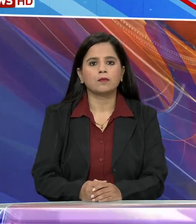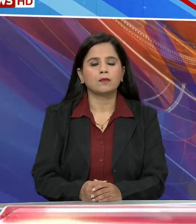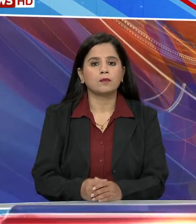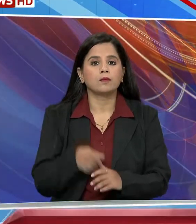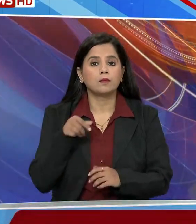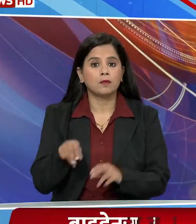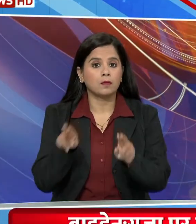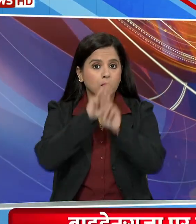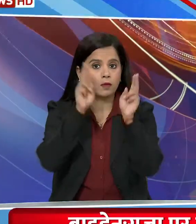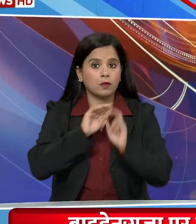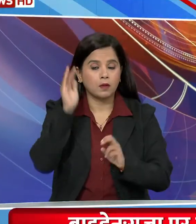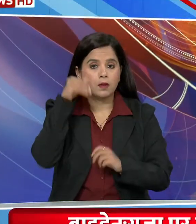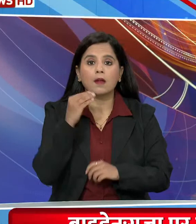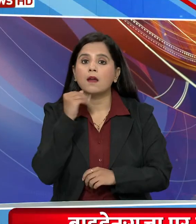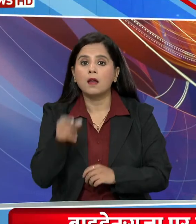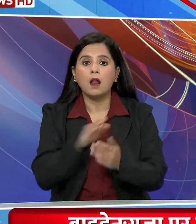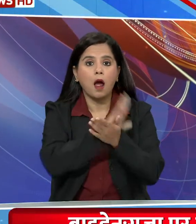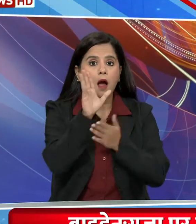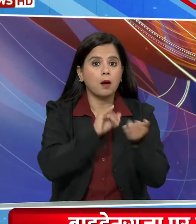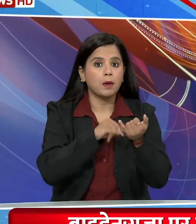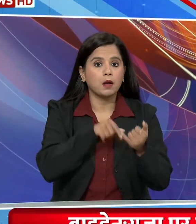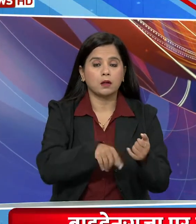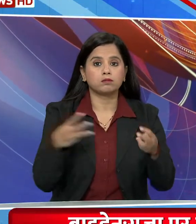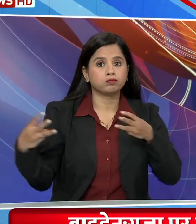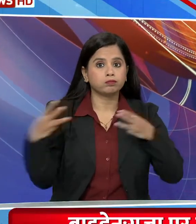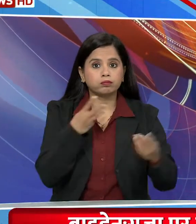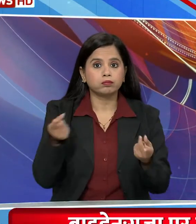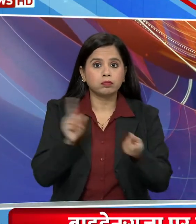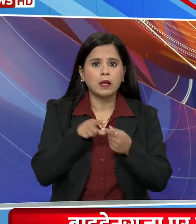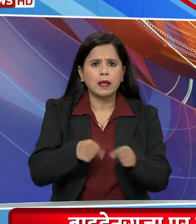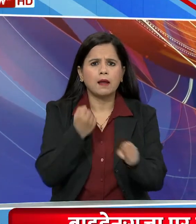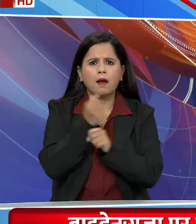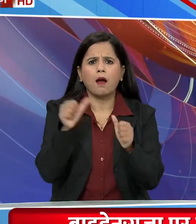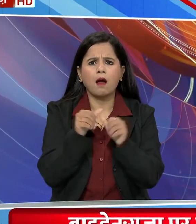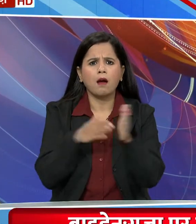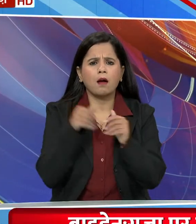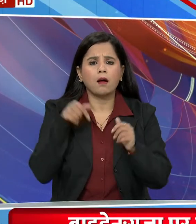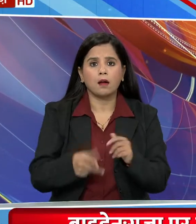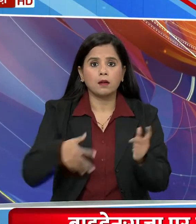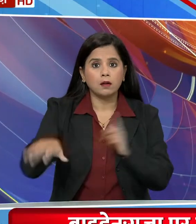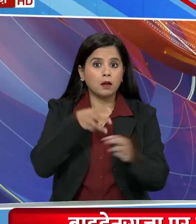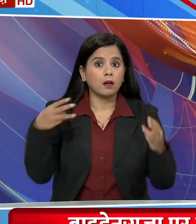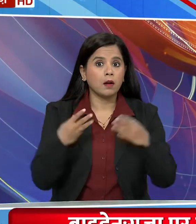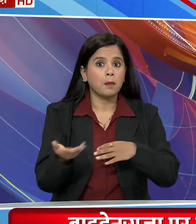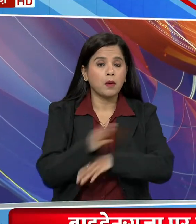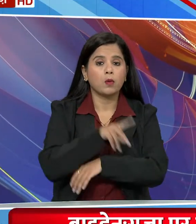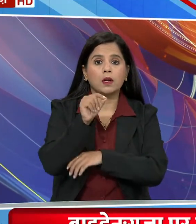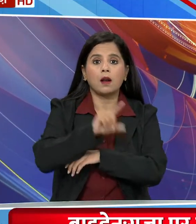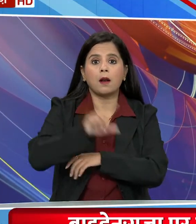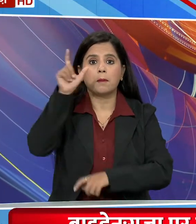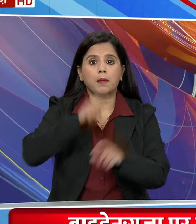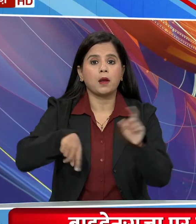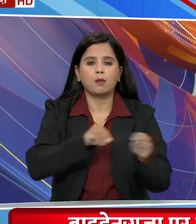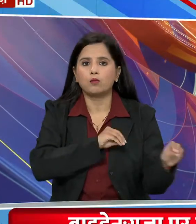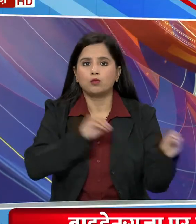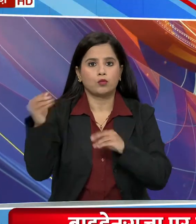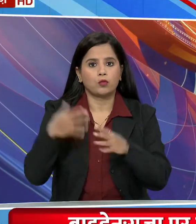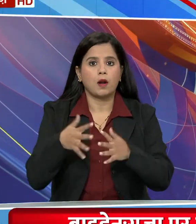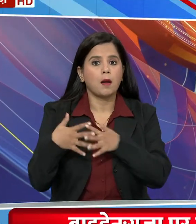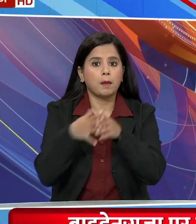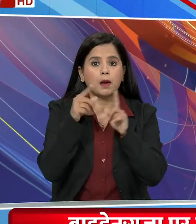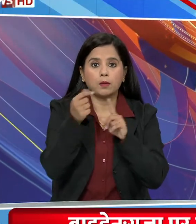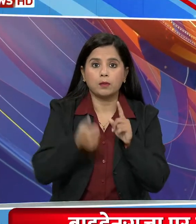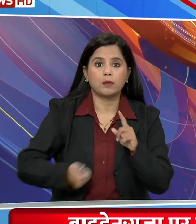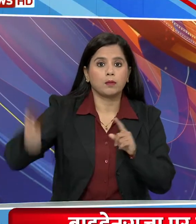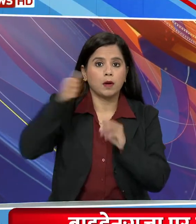अजराश के कबरों में इस्वाइल अमास युथ पर सेंग्तर राश्ट ने कहा गजा में जमीनी यूथ से पहले 10 लाख लोग विस्थापिन अमारिकी